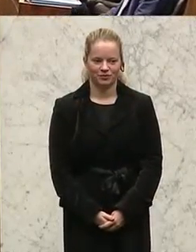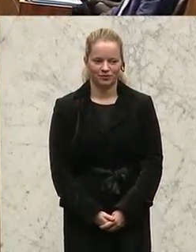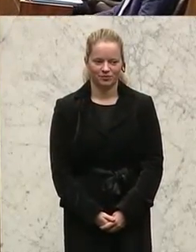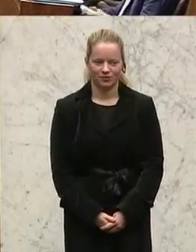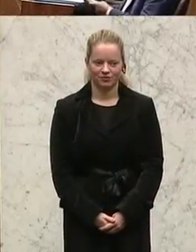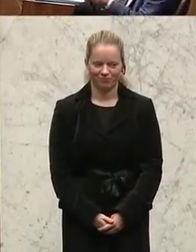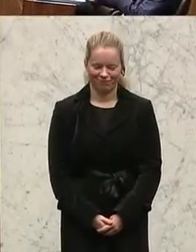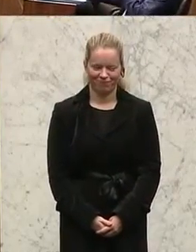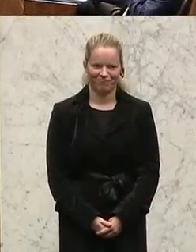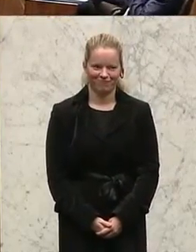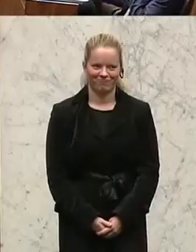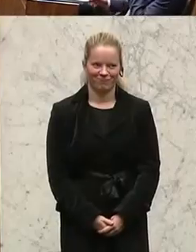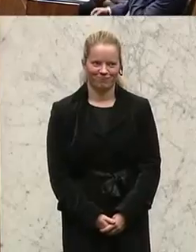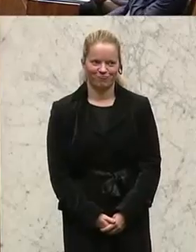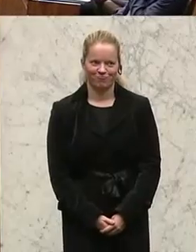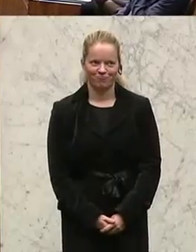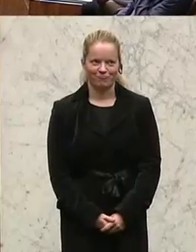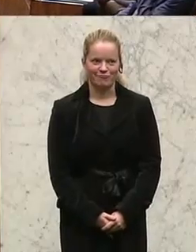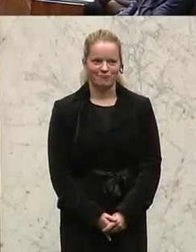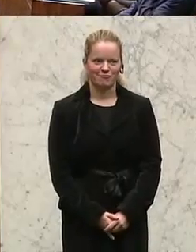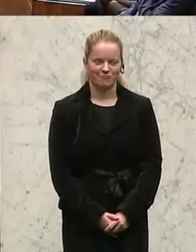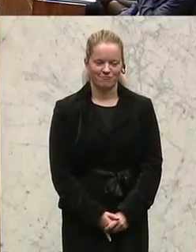ist der erste Debattenredner.